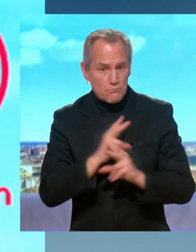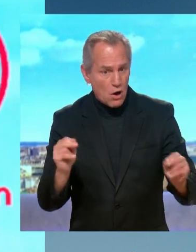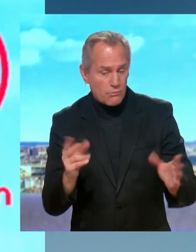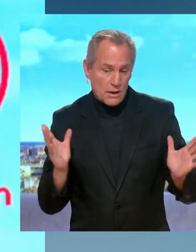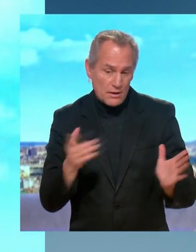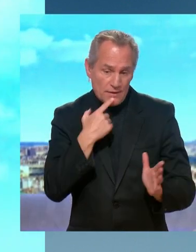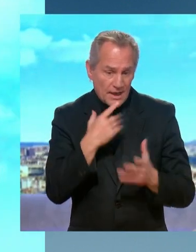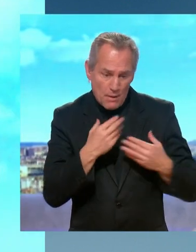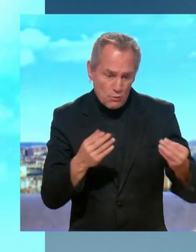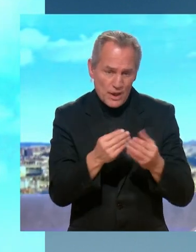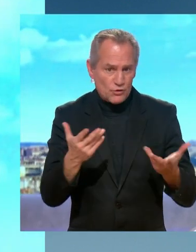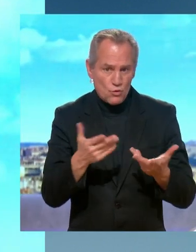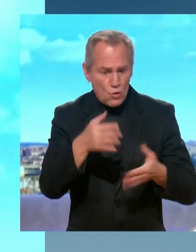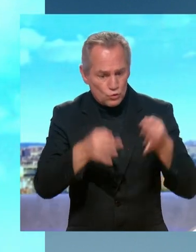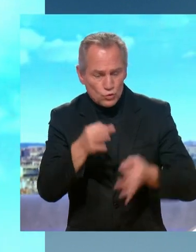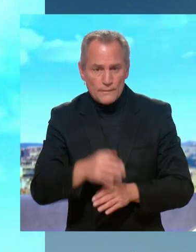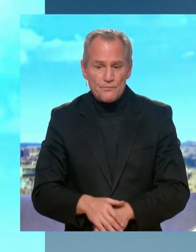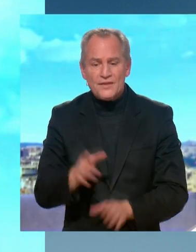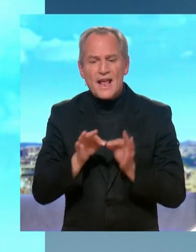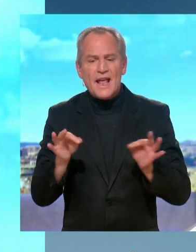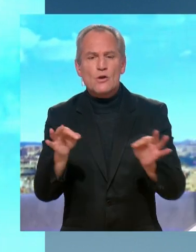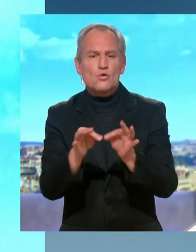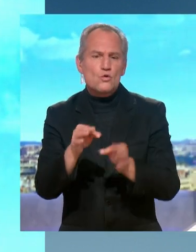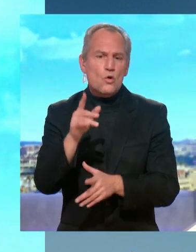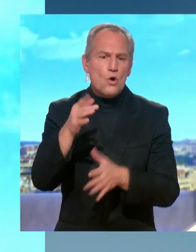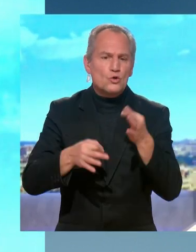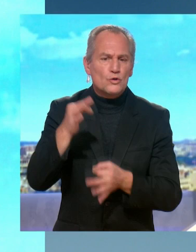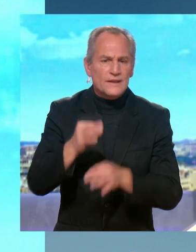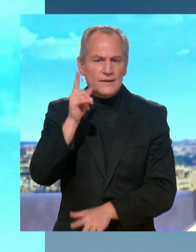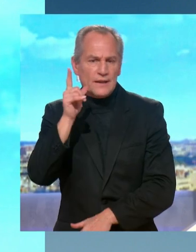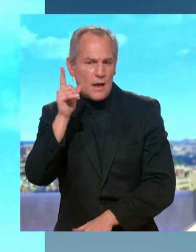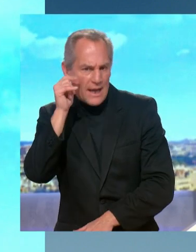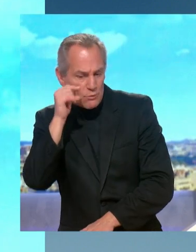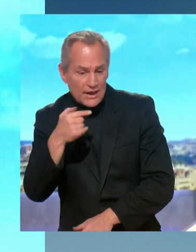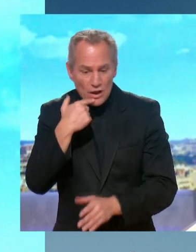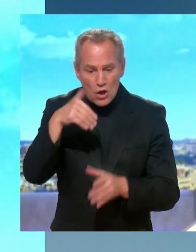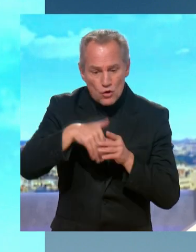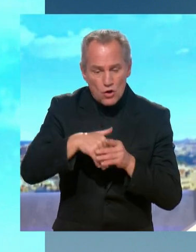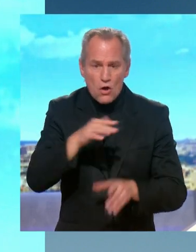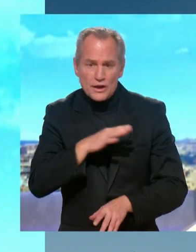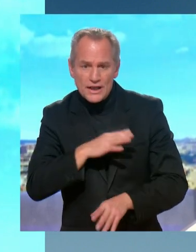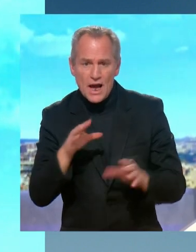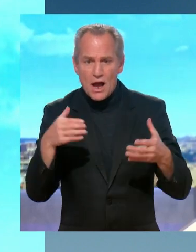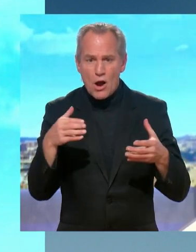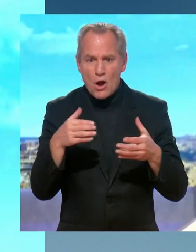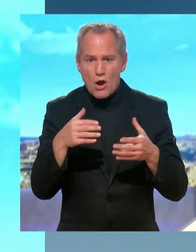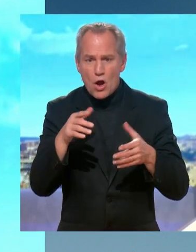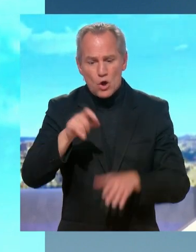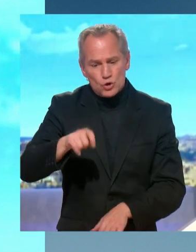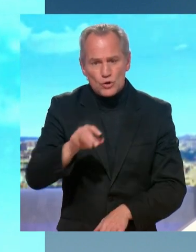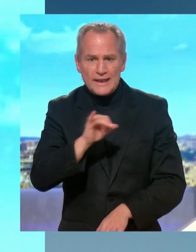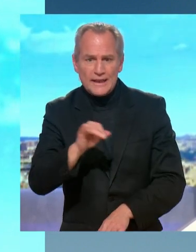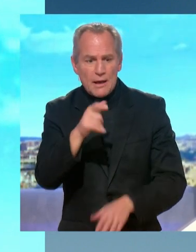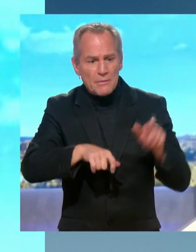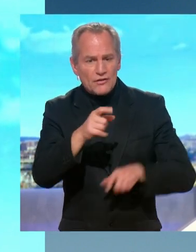– Il a été jugé par la Cour de justice de la République, Cour composée majoritairement de politiques, pour juger les politiques. Au-delà de cette affaire,